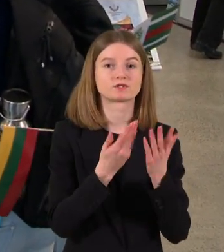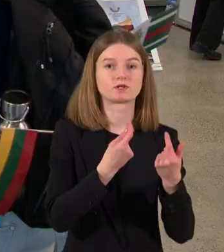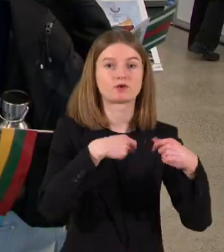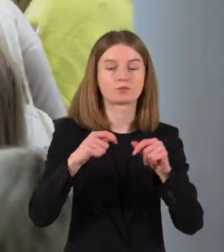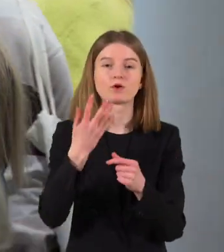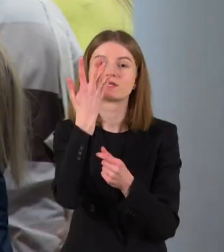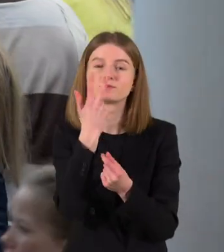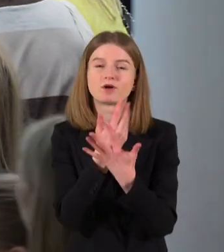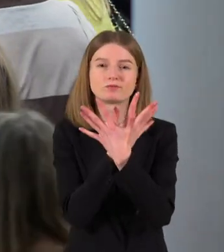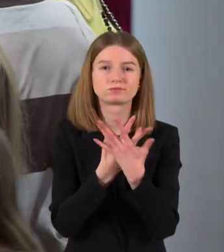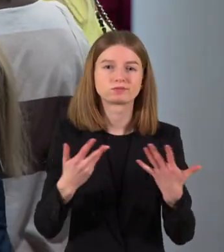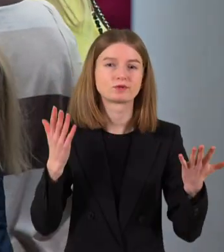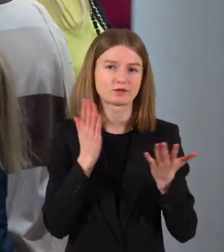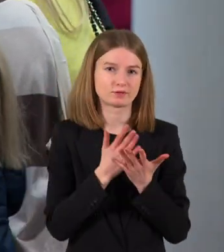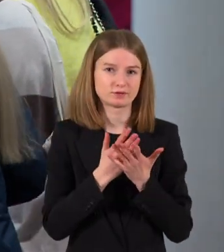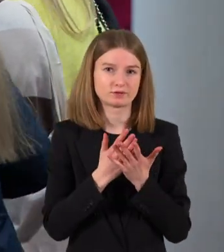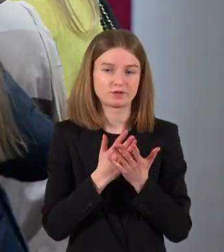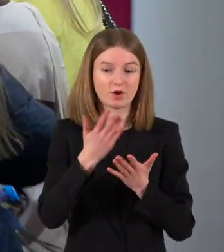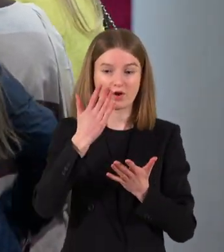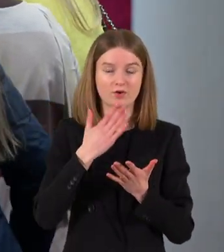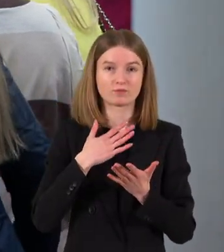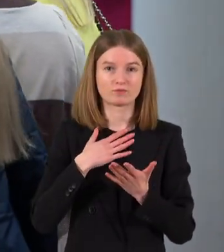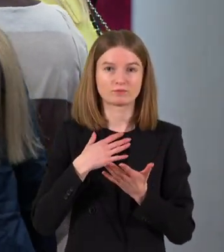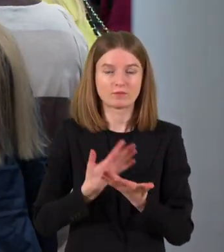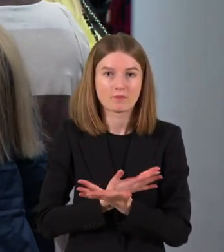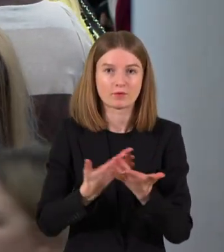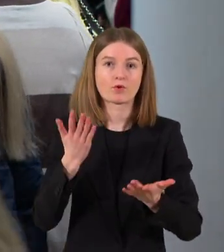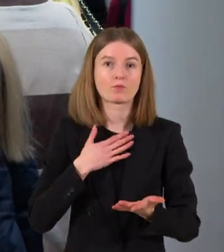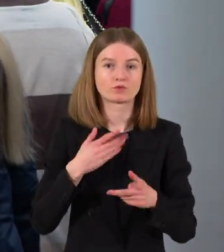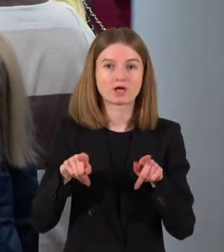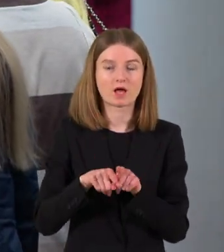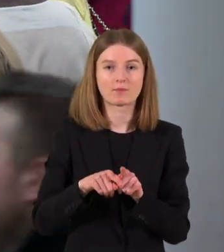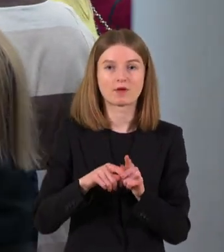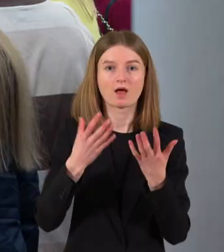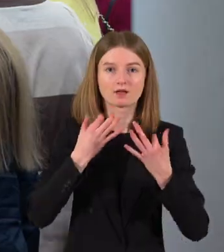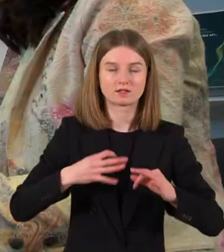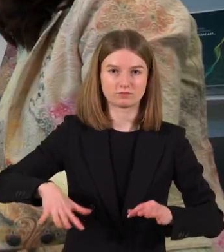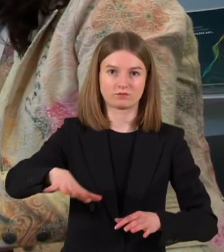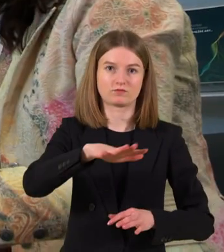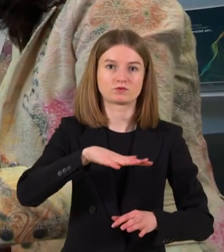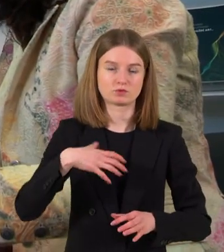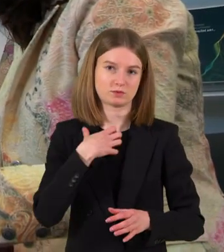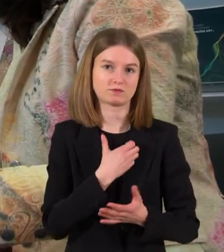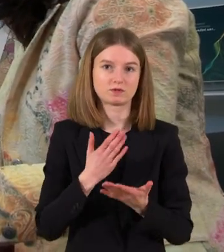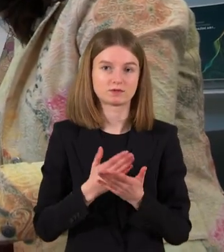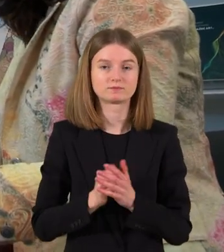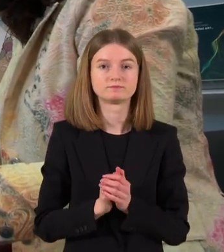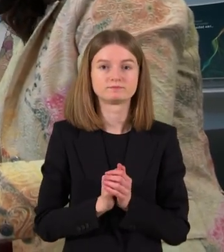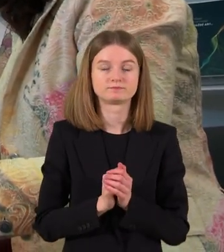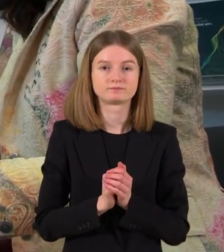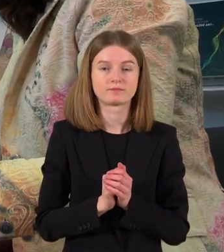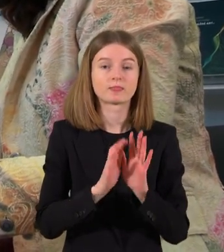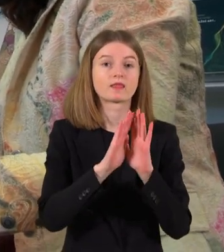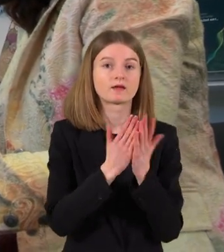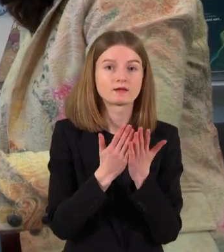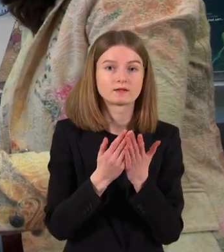šventiška ir akcentuojanti mūsų anot organizatorių kaip laisvos visuomenės pamatus. Knygas čia pristatė su skaitytojais